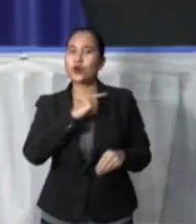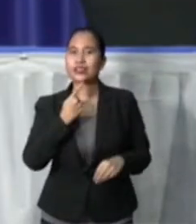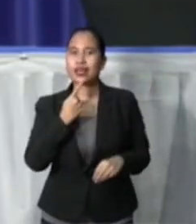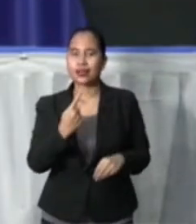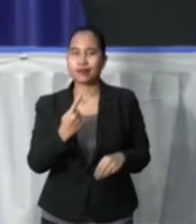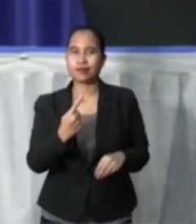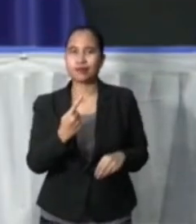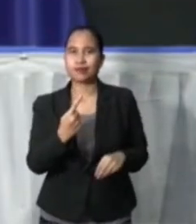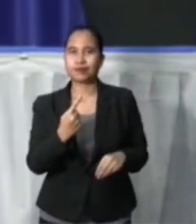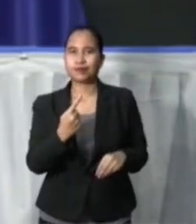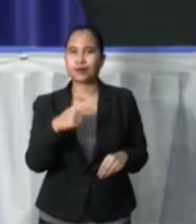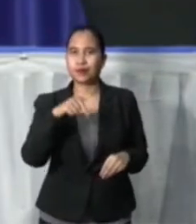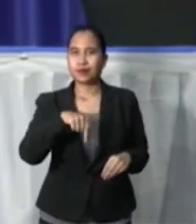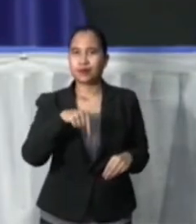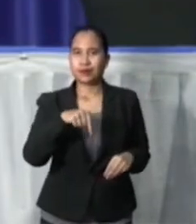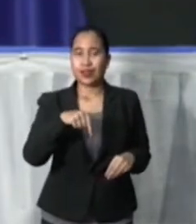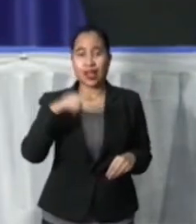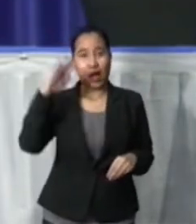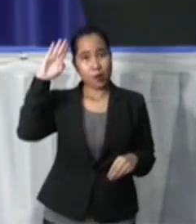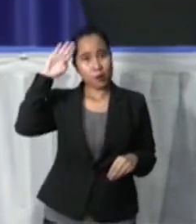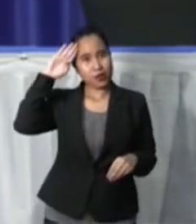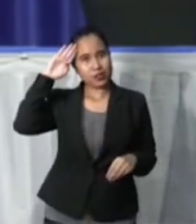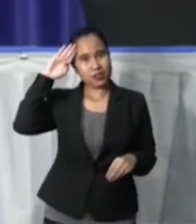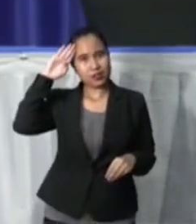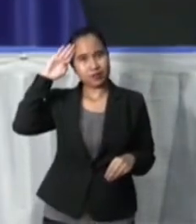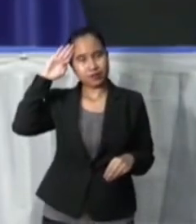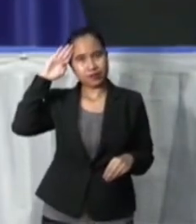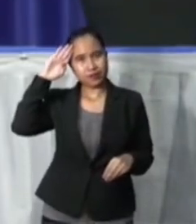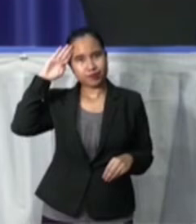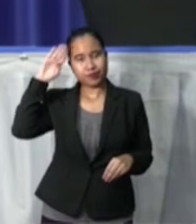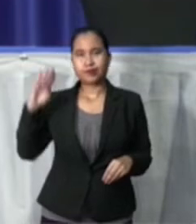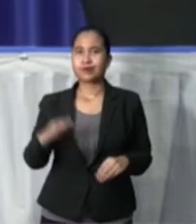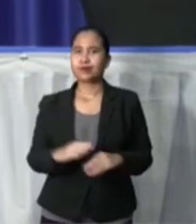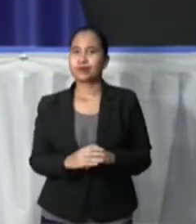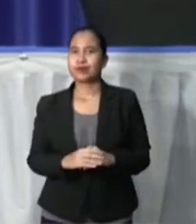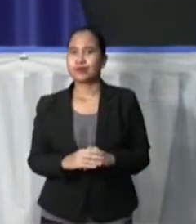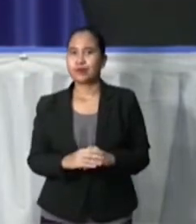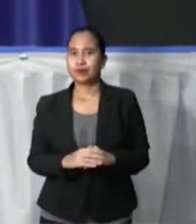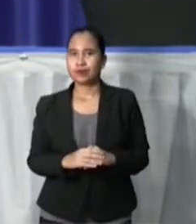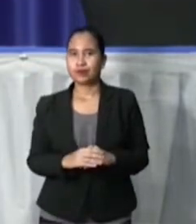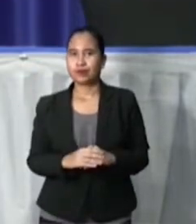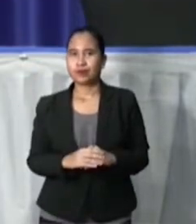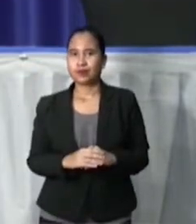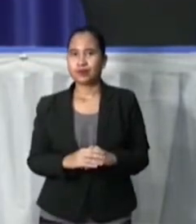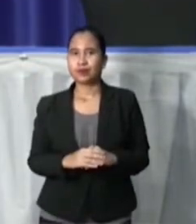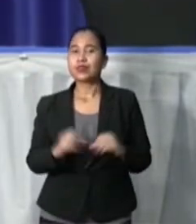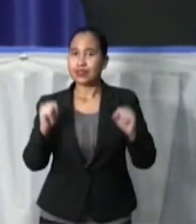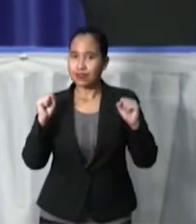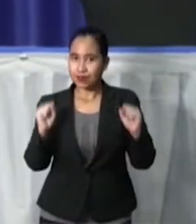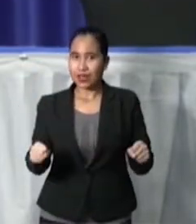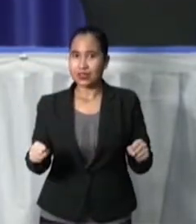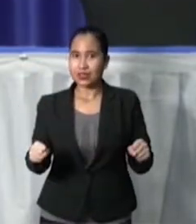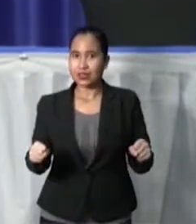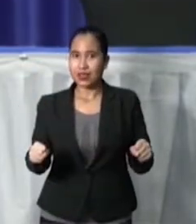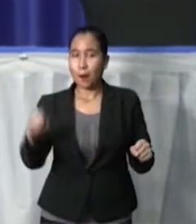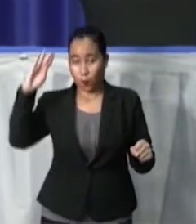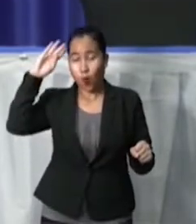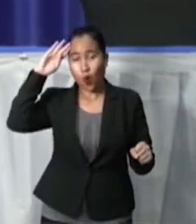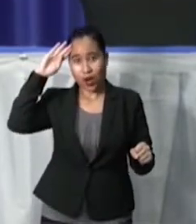vandaag de politie permanent zal zijn